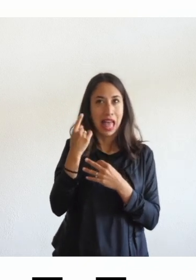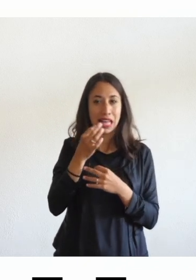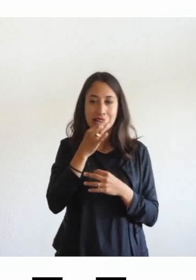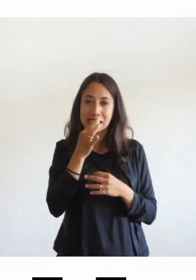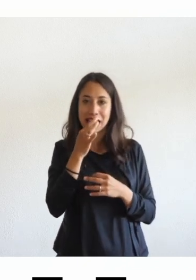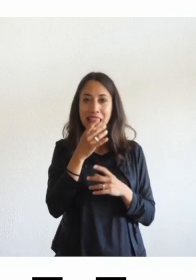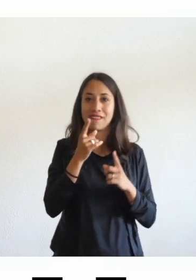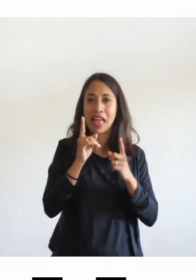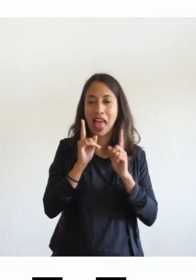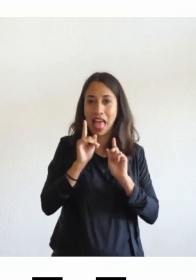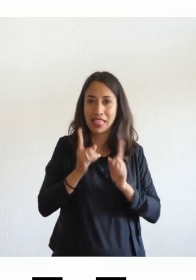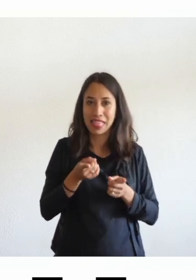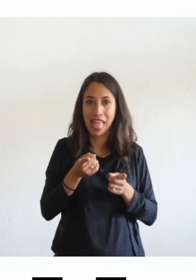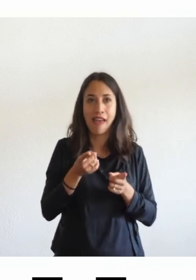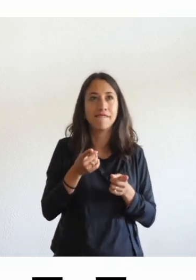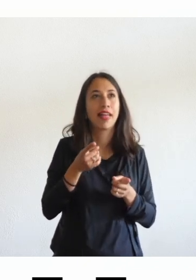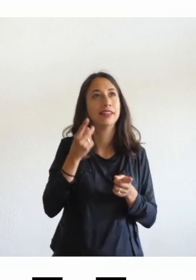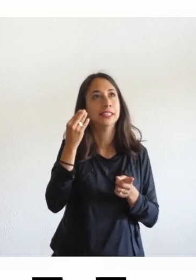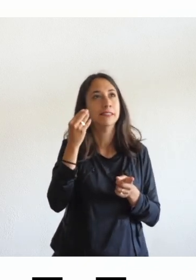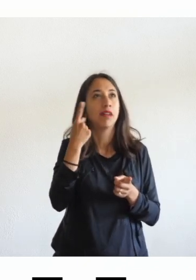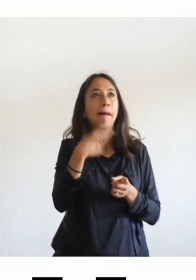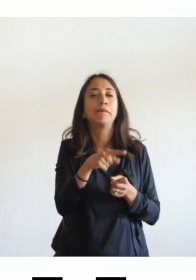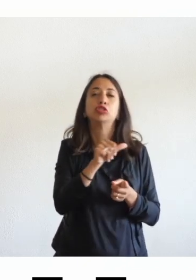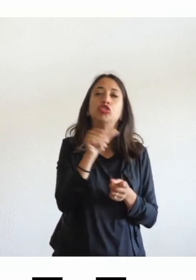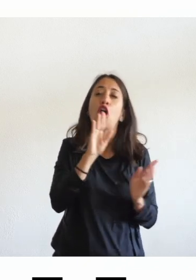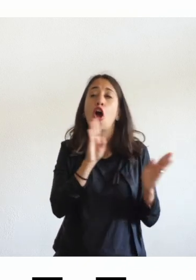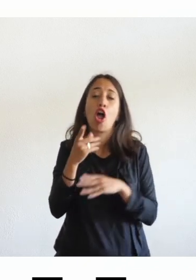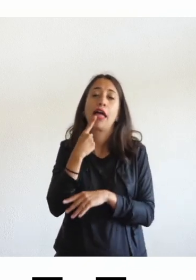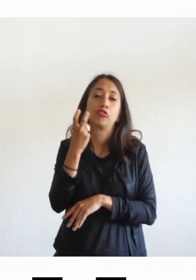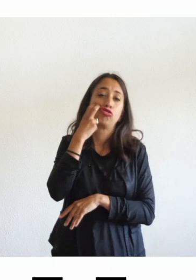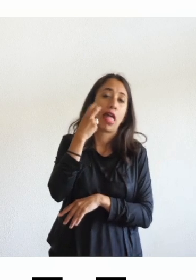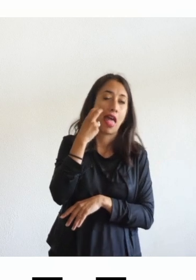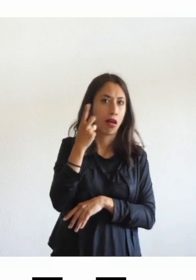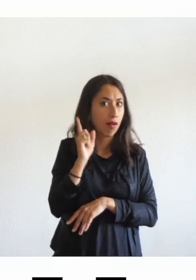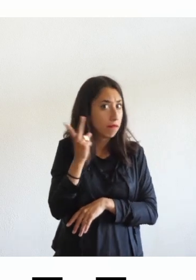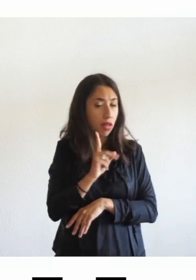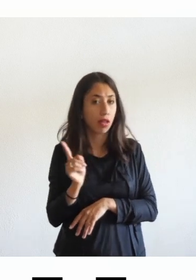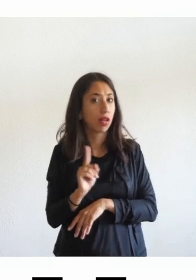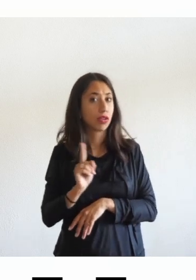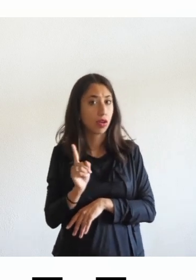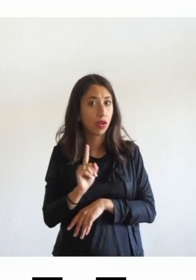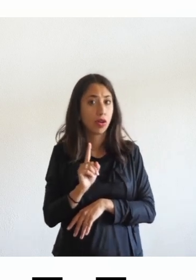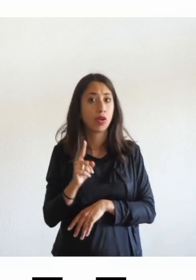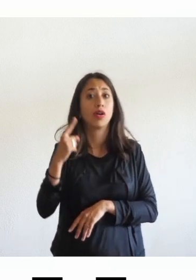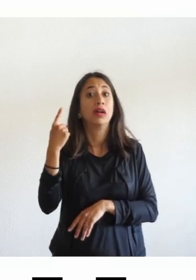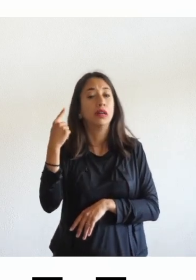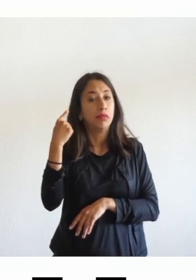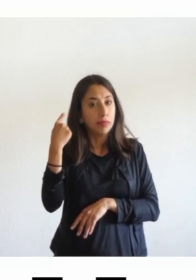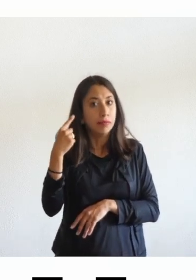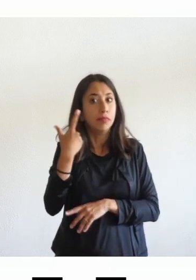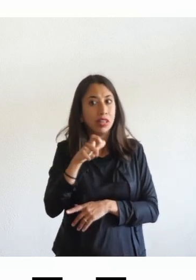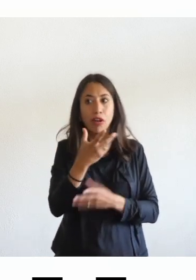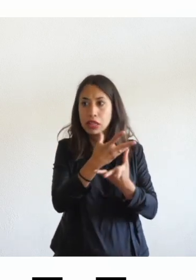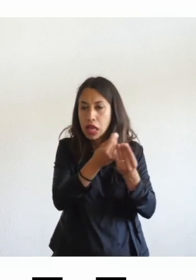il mondo delle persone non vedenti che è un errore sostanziale enorme perché molte persone